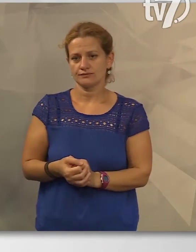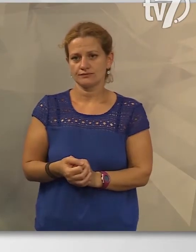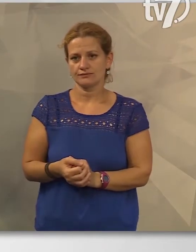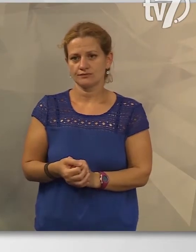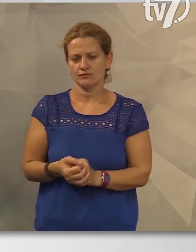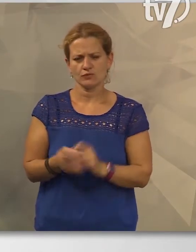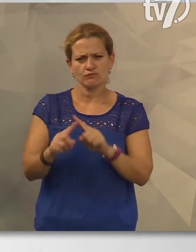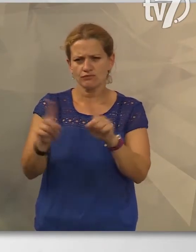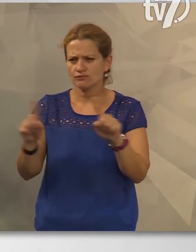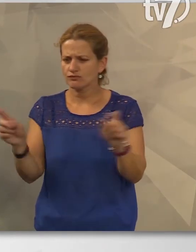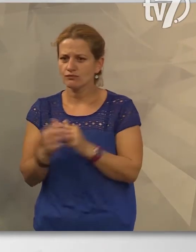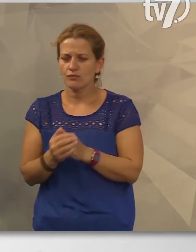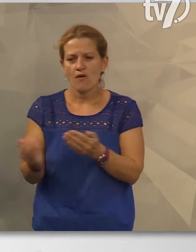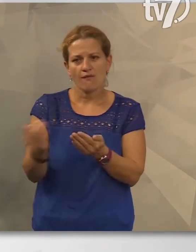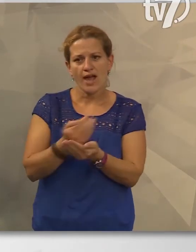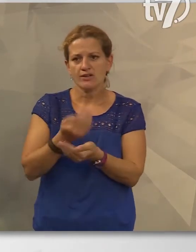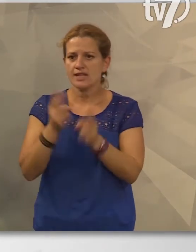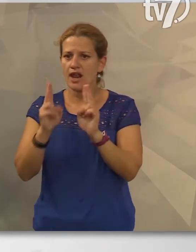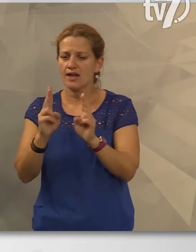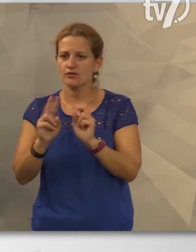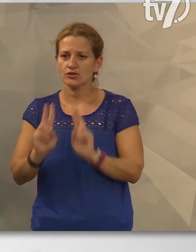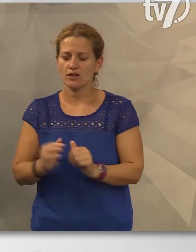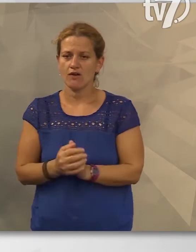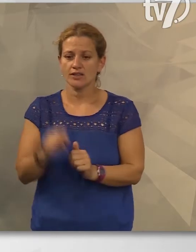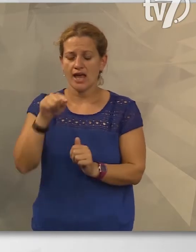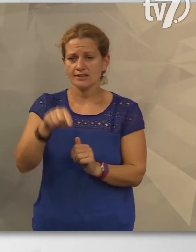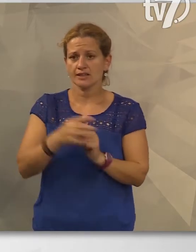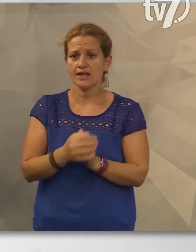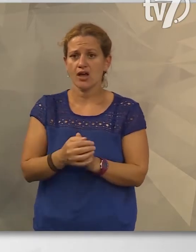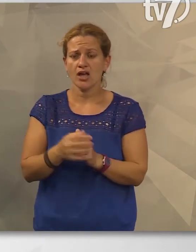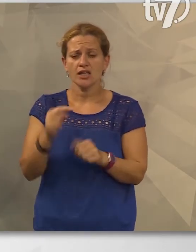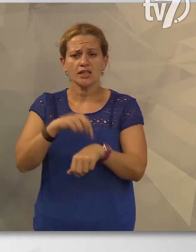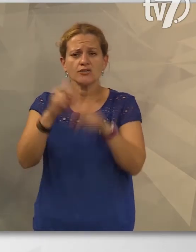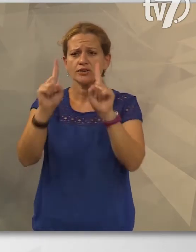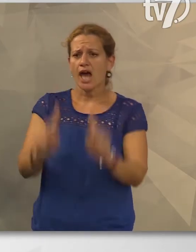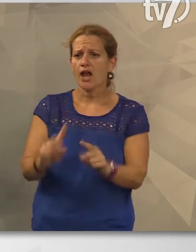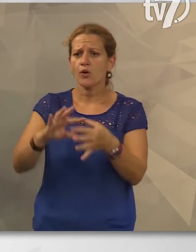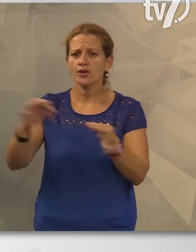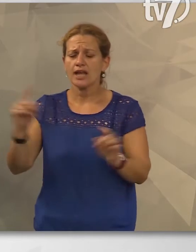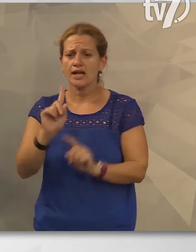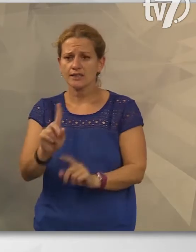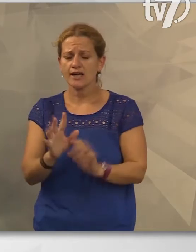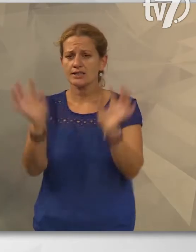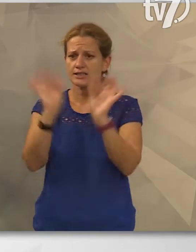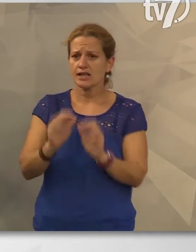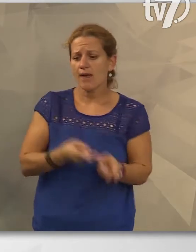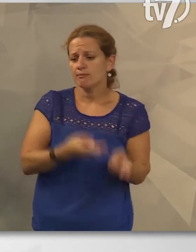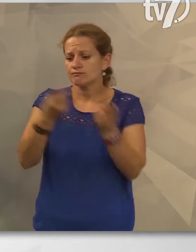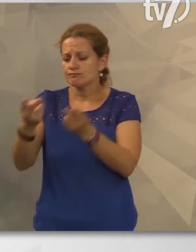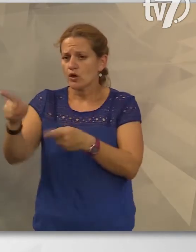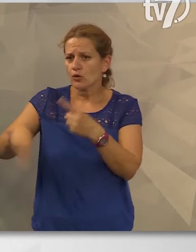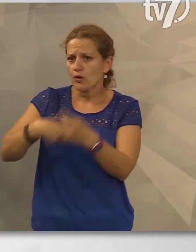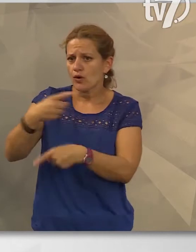Számtalan és széleskörű felhasználási lehetősége van ezeknek az időtálló köteleknek. A cég emelőgépek